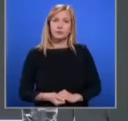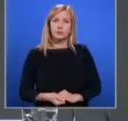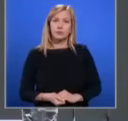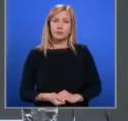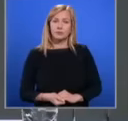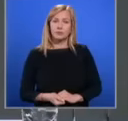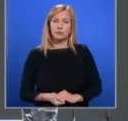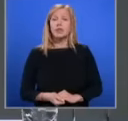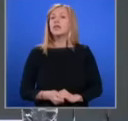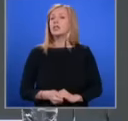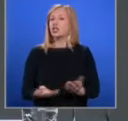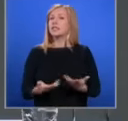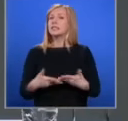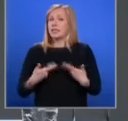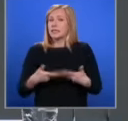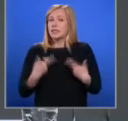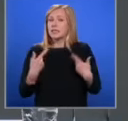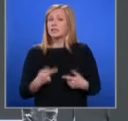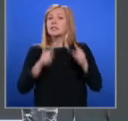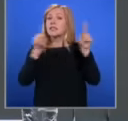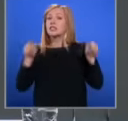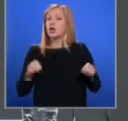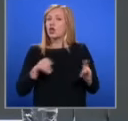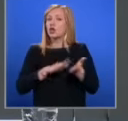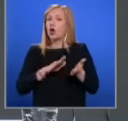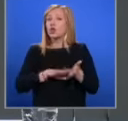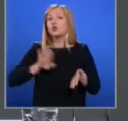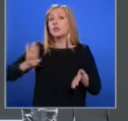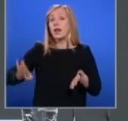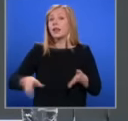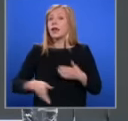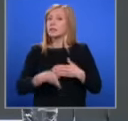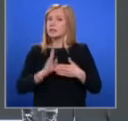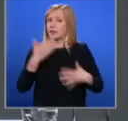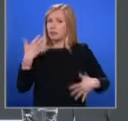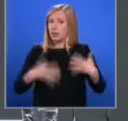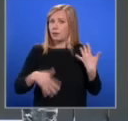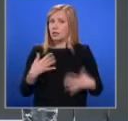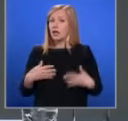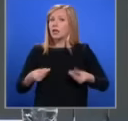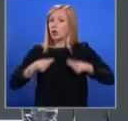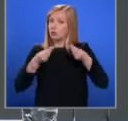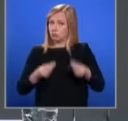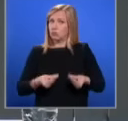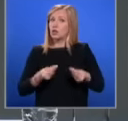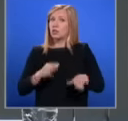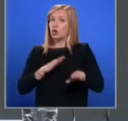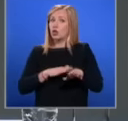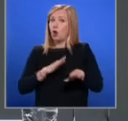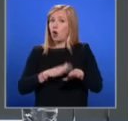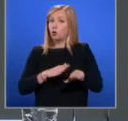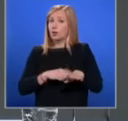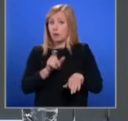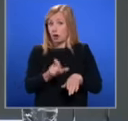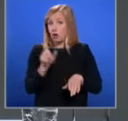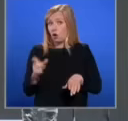Ще се изиска с нота от страна на Република Северна Македония, да бъда осигурен достъпа на хората,